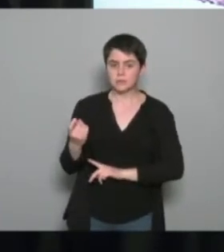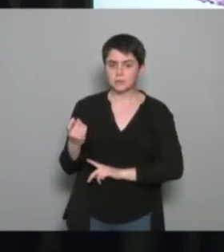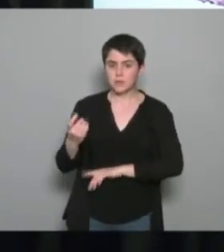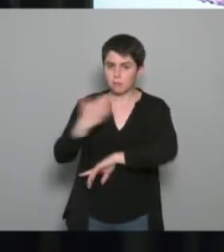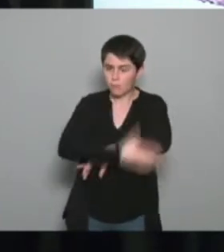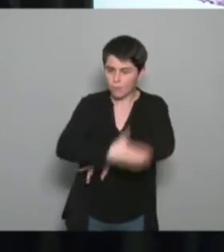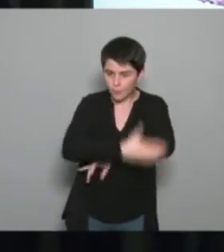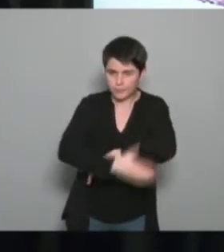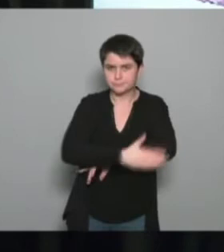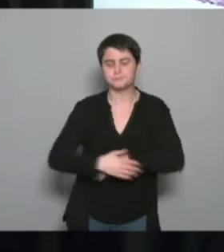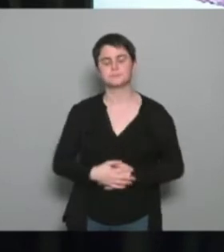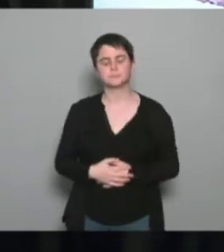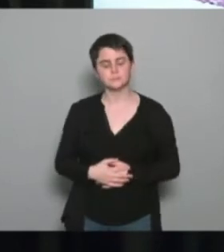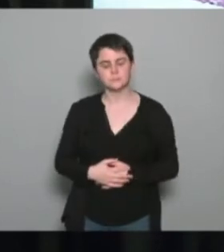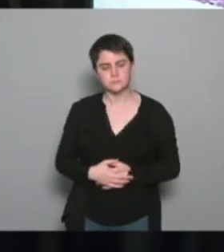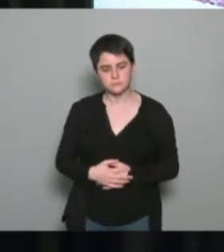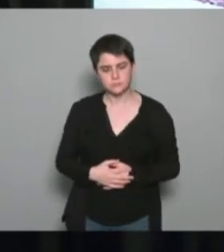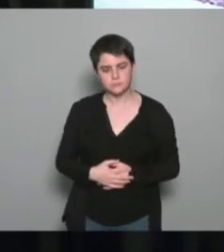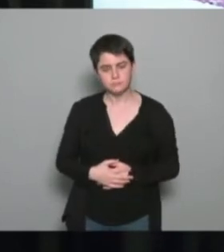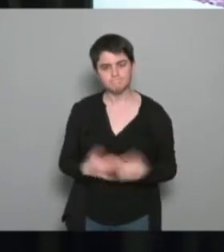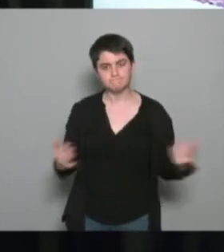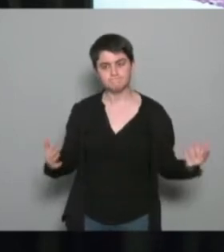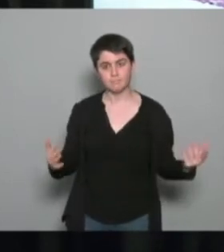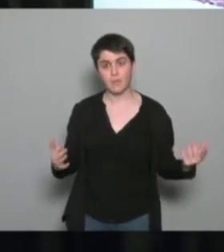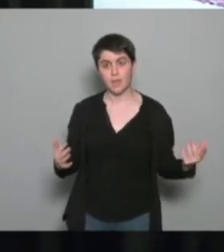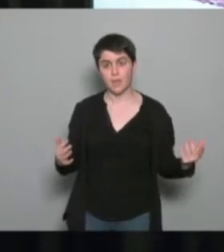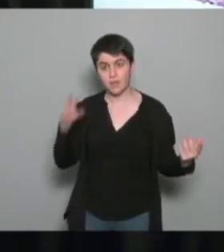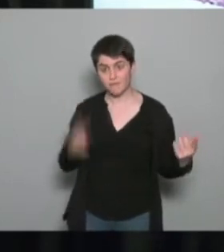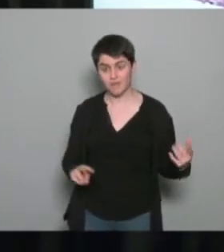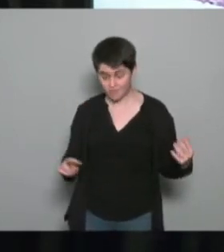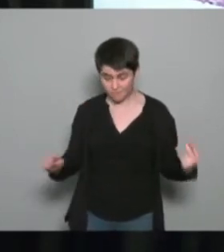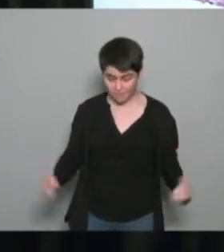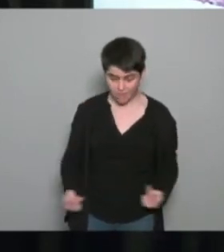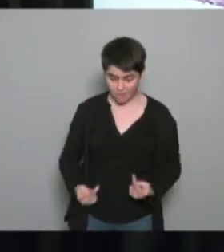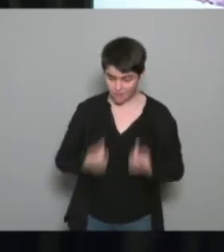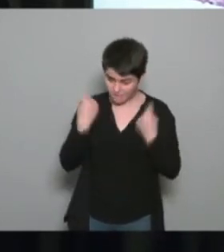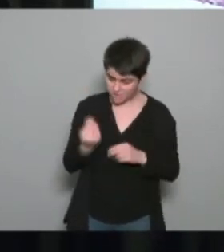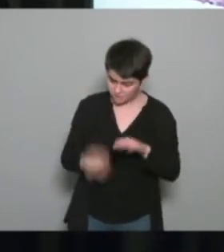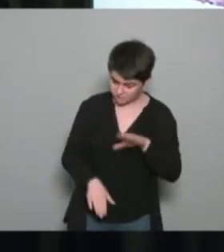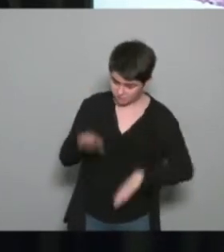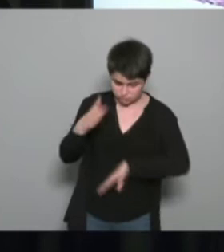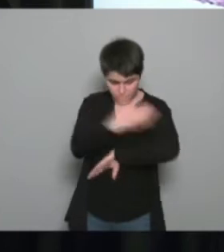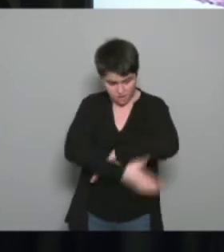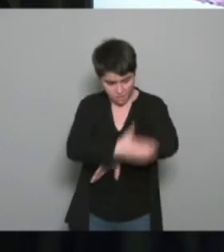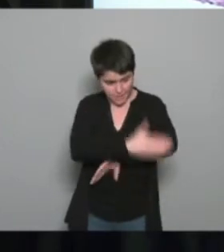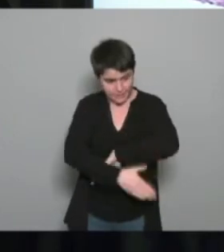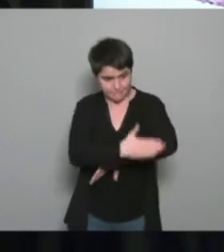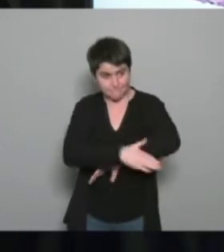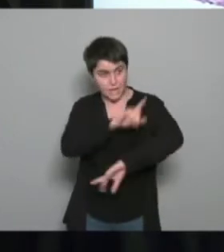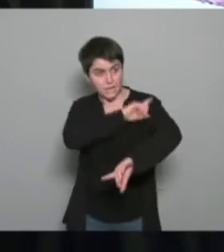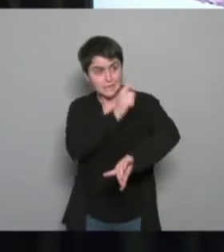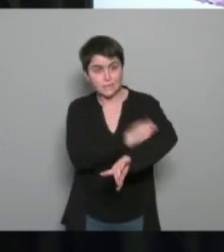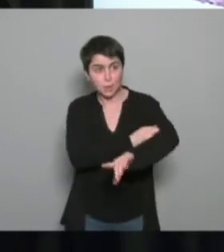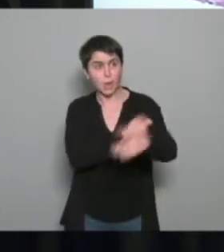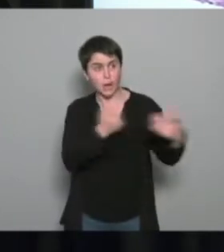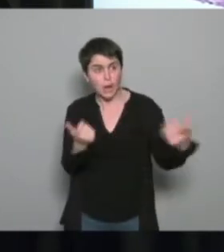et quand on est issu d'un milieu rural c'est pas facile déjà d'avoir une pratique sportive parce qu'il y moins d'offres